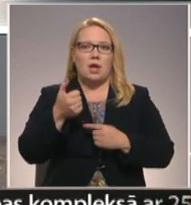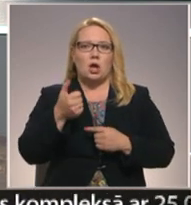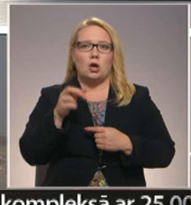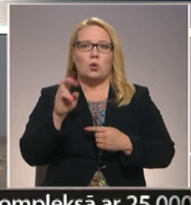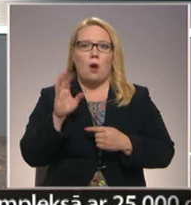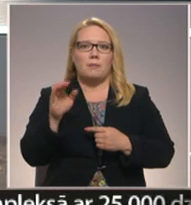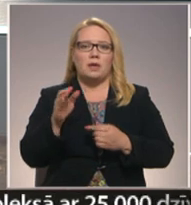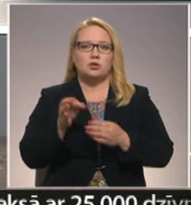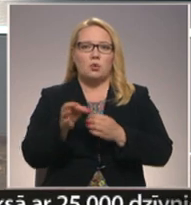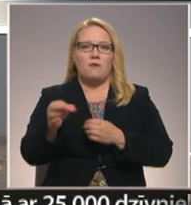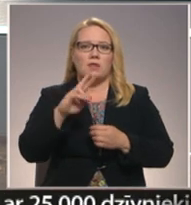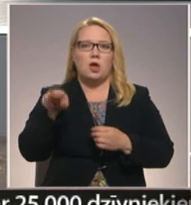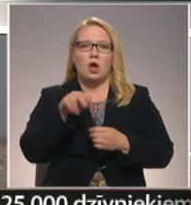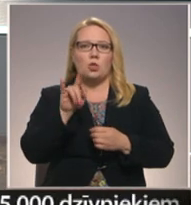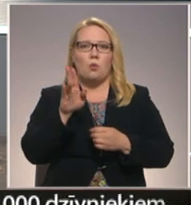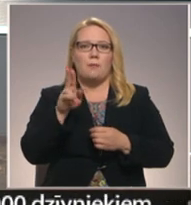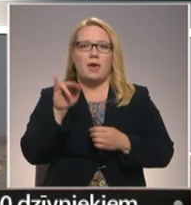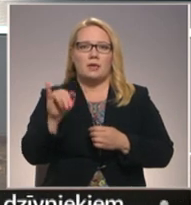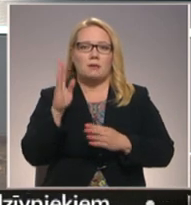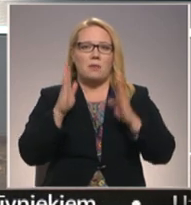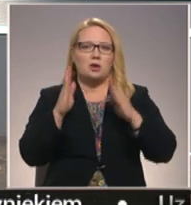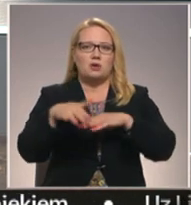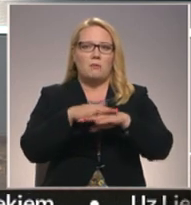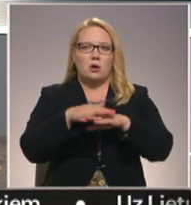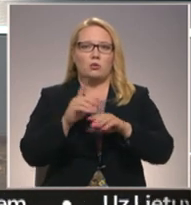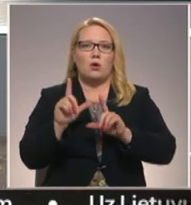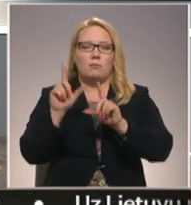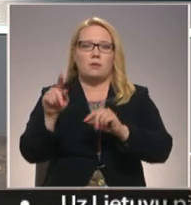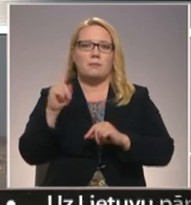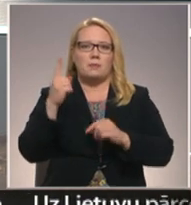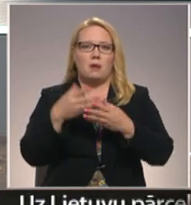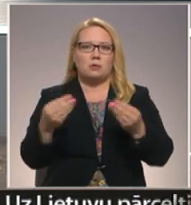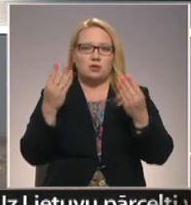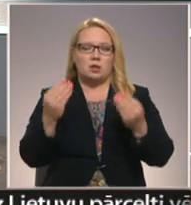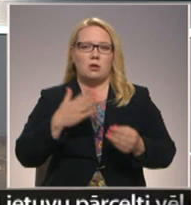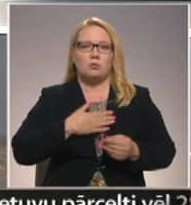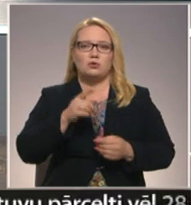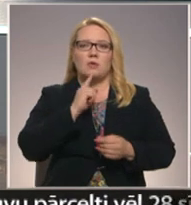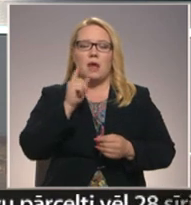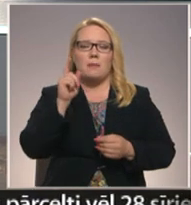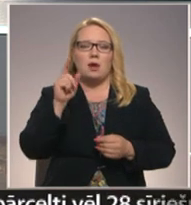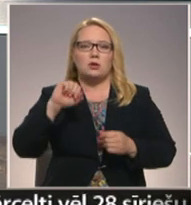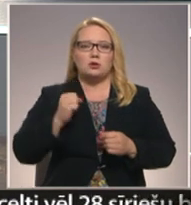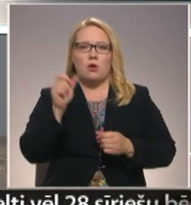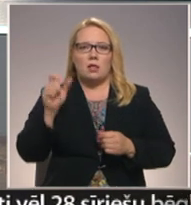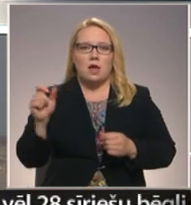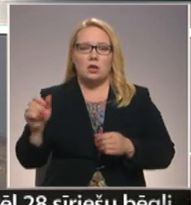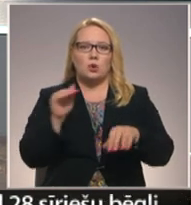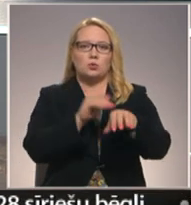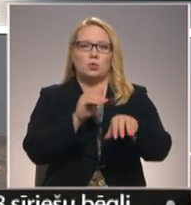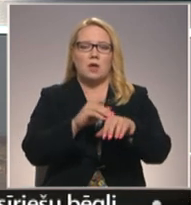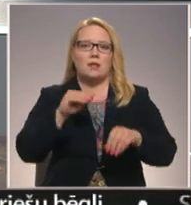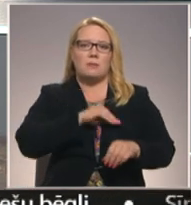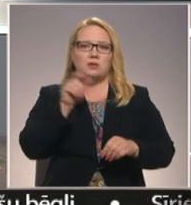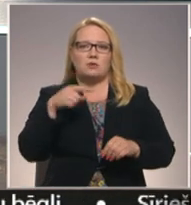novada dubiņosa mežmasīvā kurp deviesi jau pirmajā pazudušanas dienā. Mūsu Liepājas kolēģi uzrunā tā psiholoģi notikušo